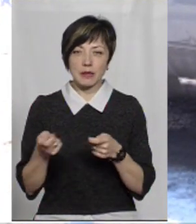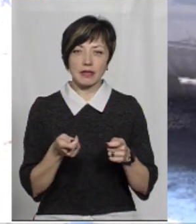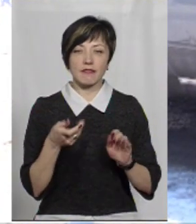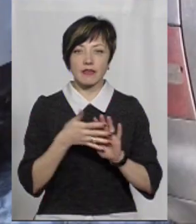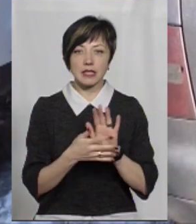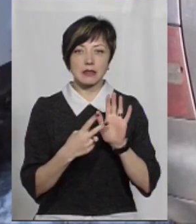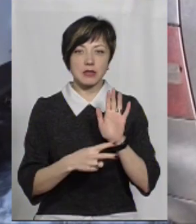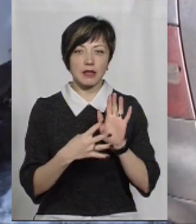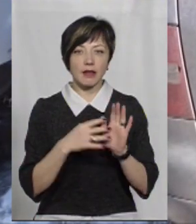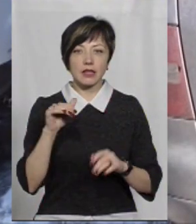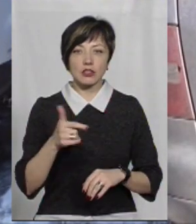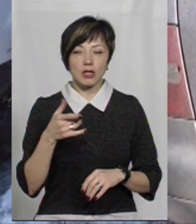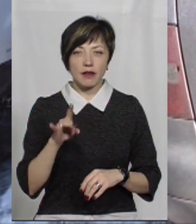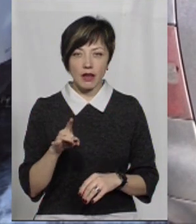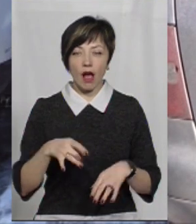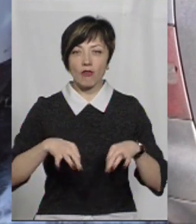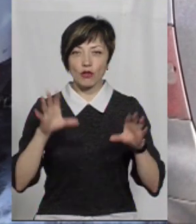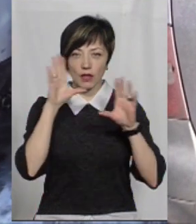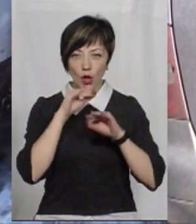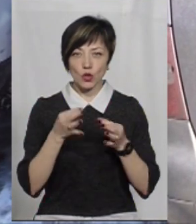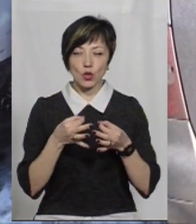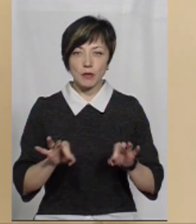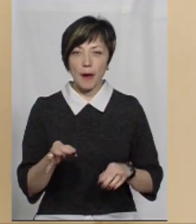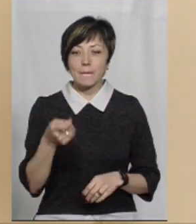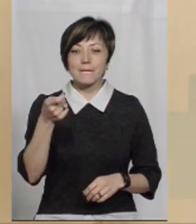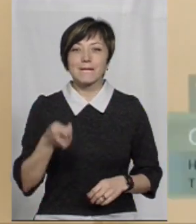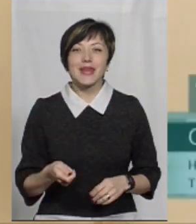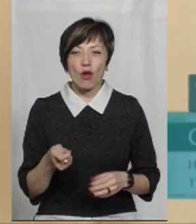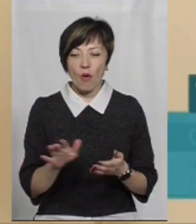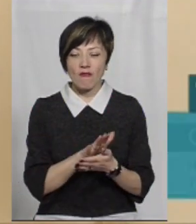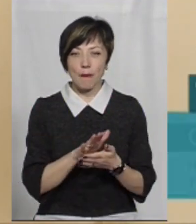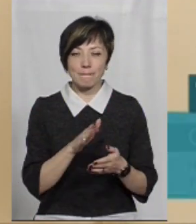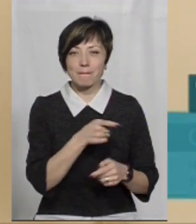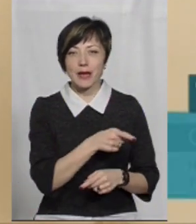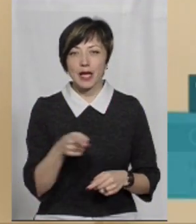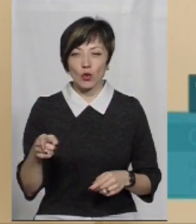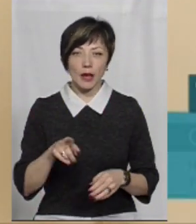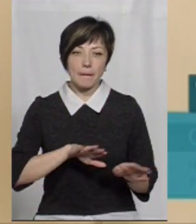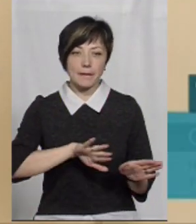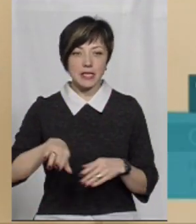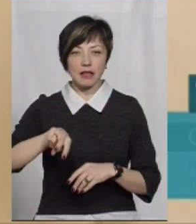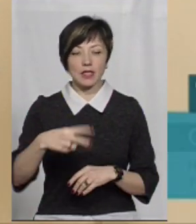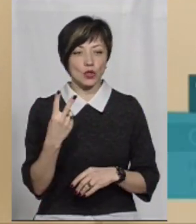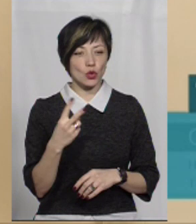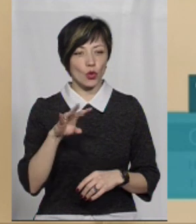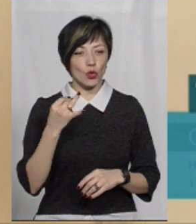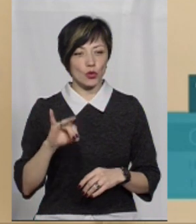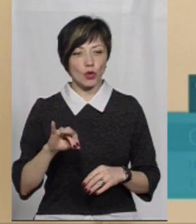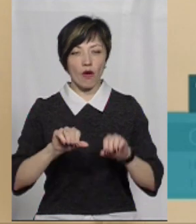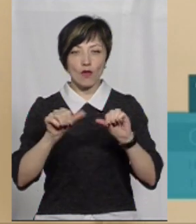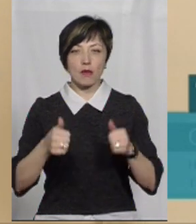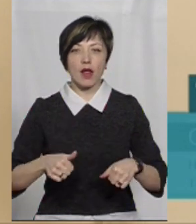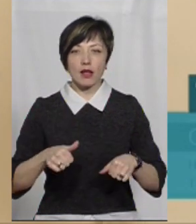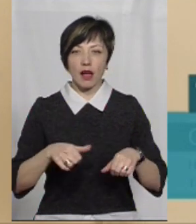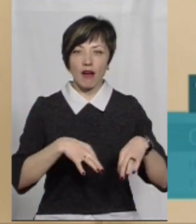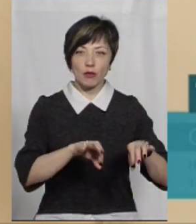79 тисяч гривень. Авто вдалося розмитнити ще у пільговий період. Після 22 лютого оформляти автомобілі як